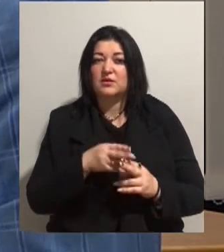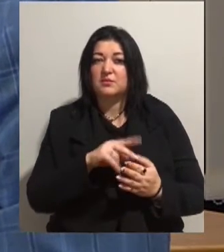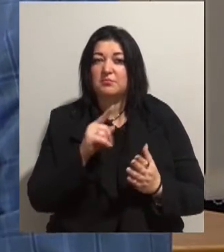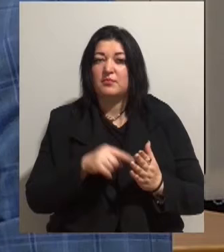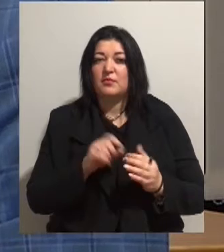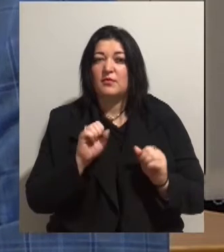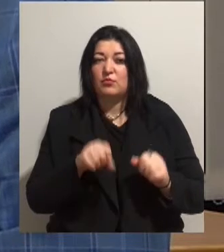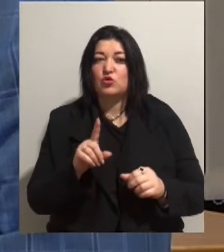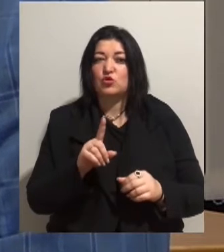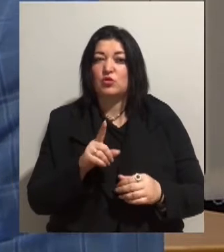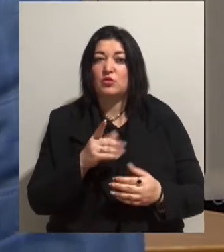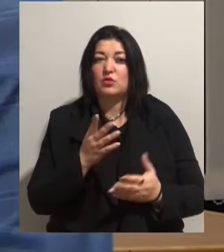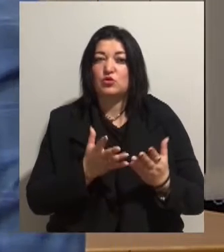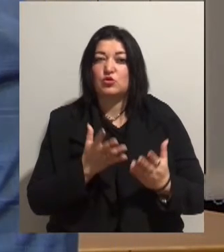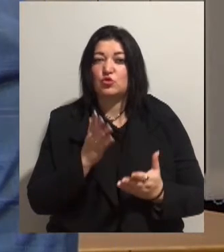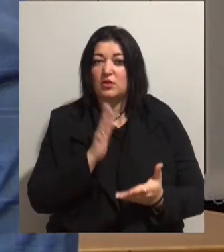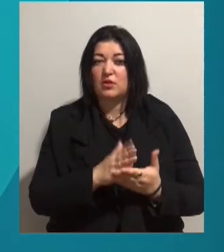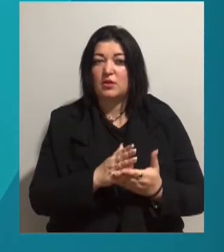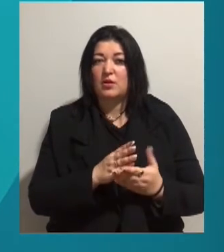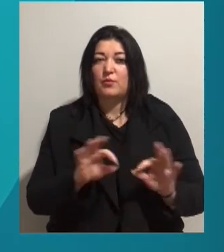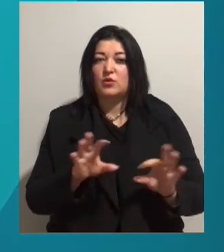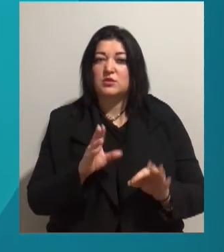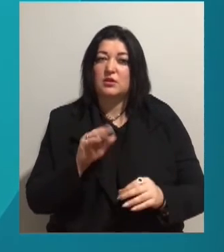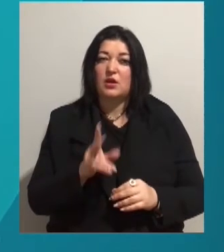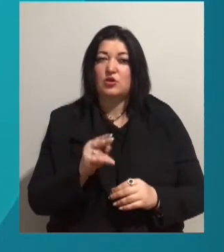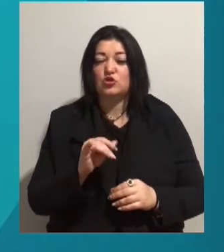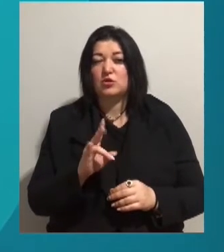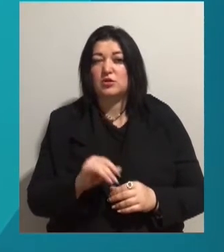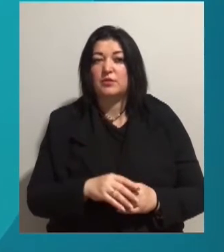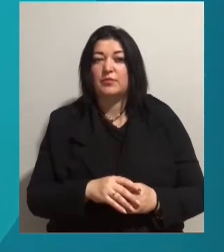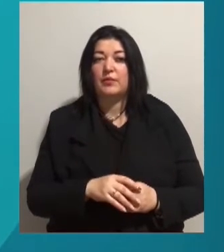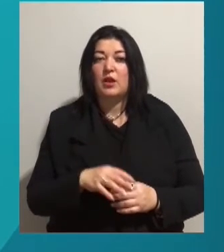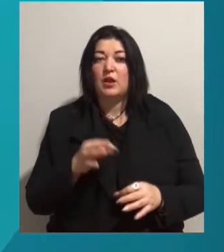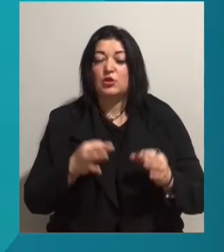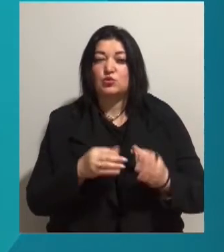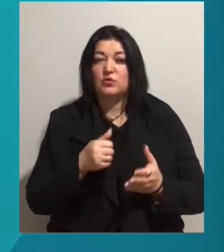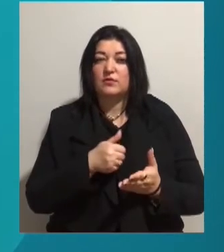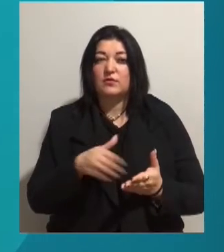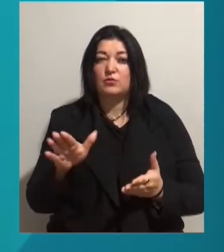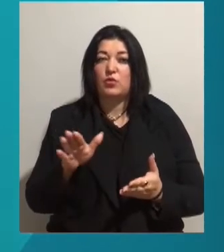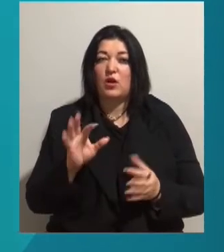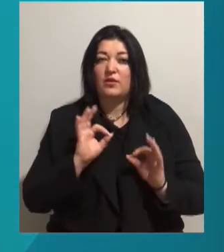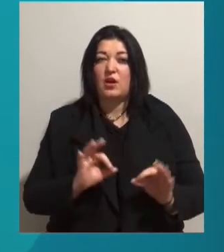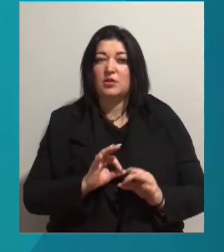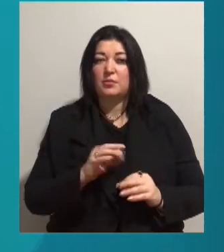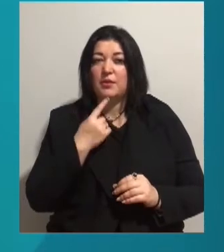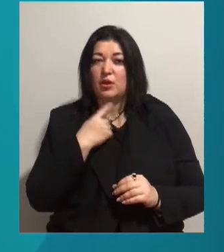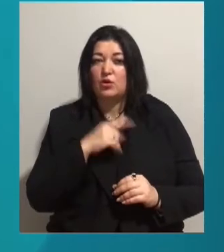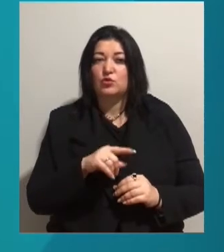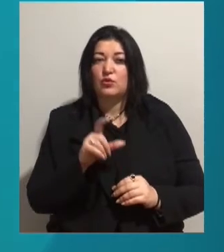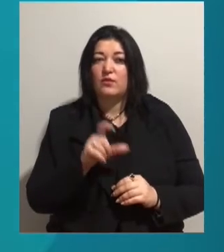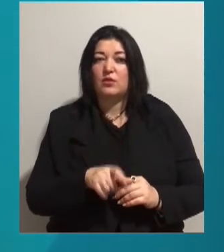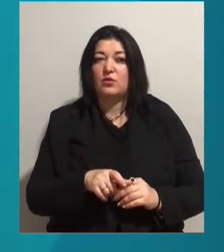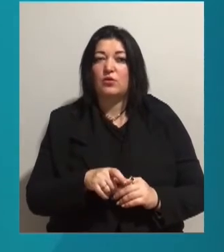якщо є, пояснити, що було так чи ні. Судді відмовили адвокатам підозрюваного та залишили